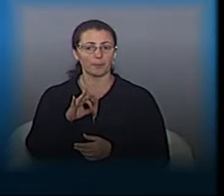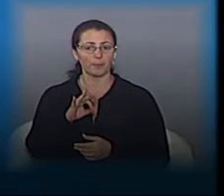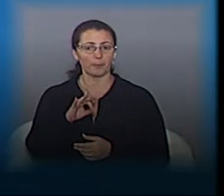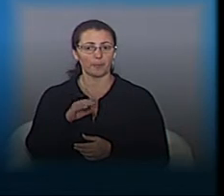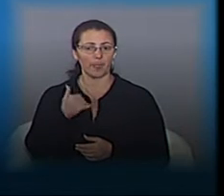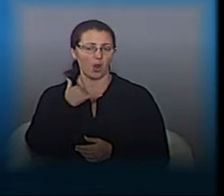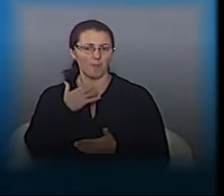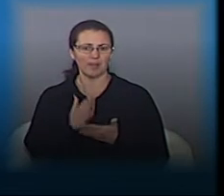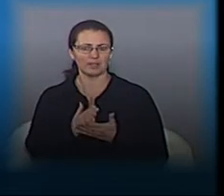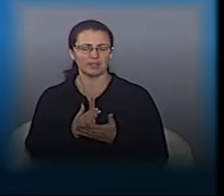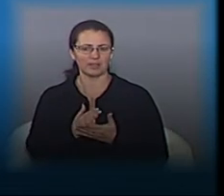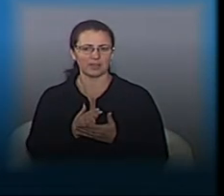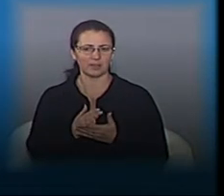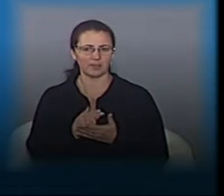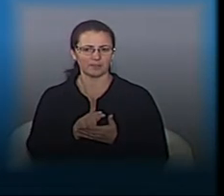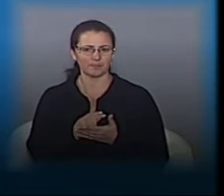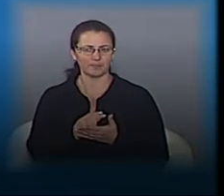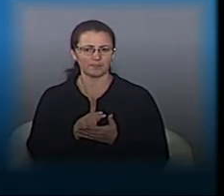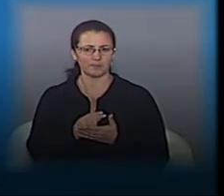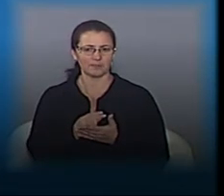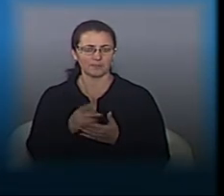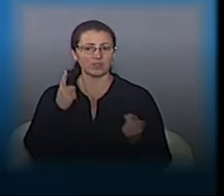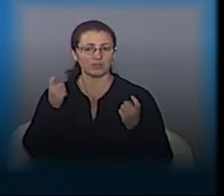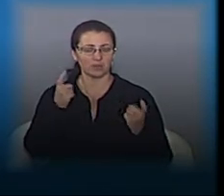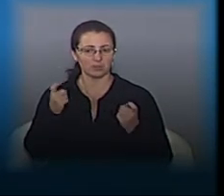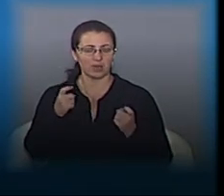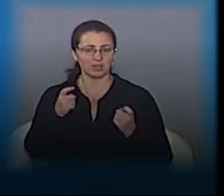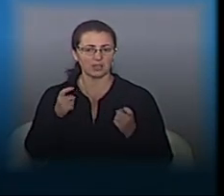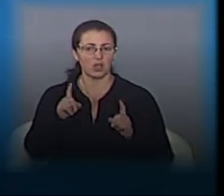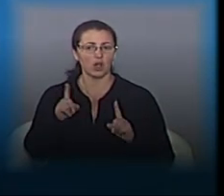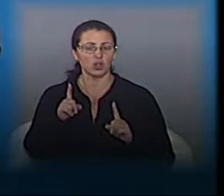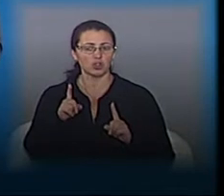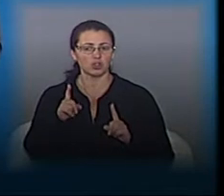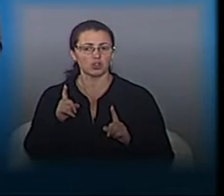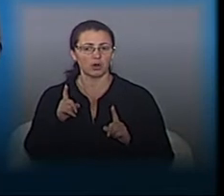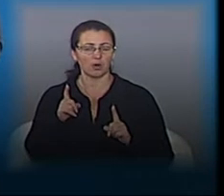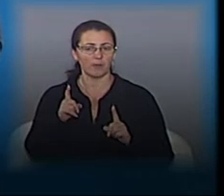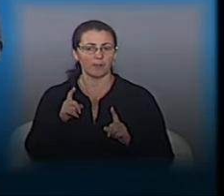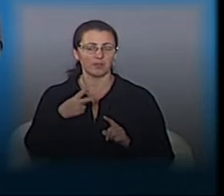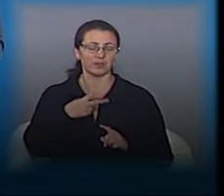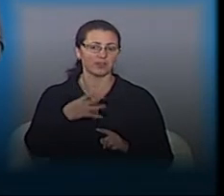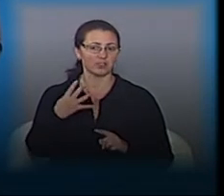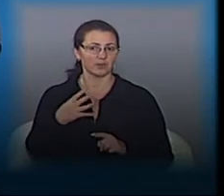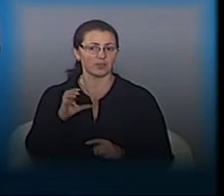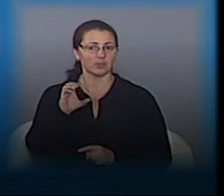зацитую, пані Ірину Маруняк, яка зазначила 24 січня